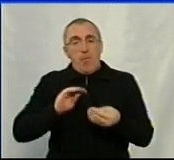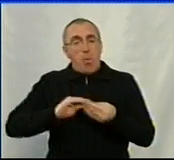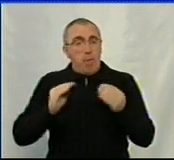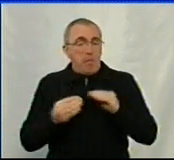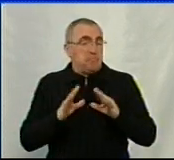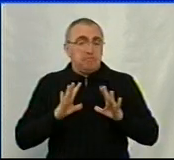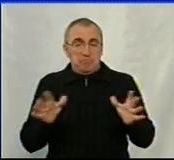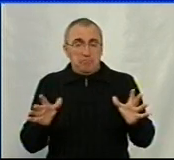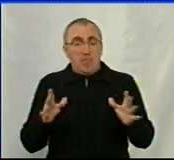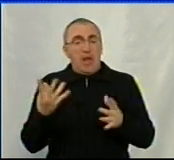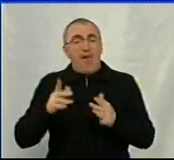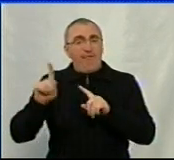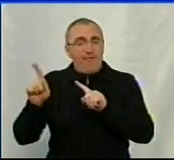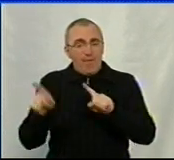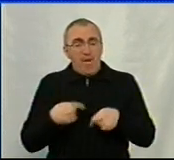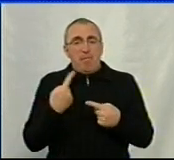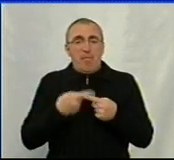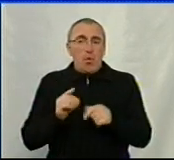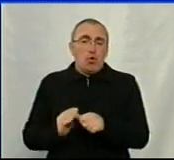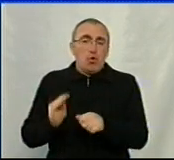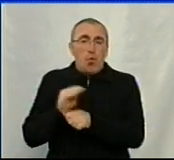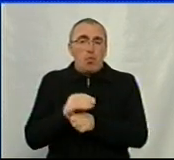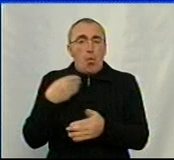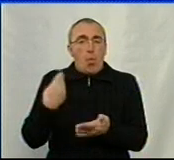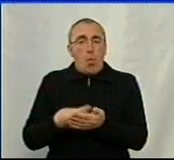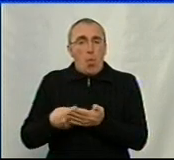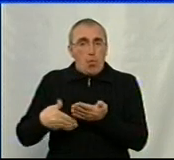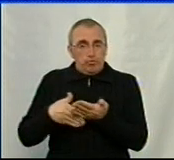вимагає певних додаткових коштів.